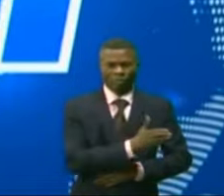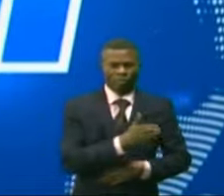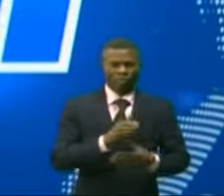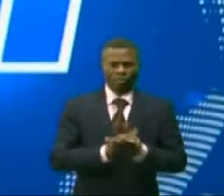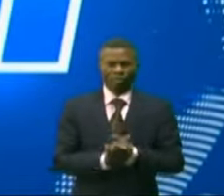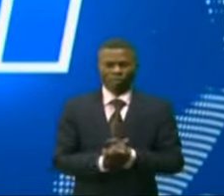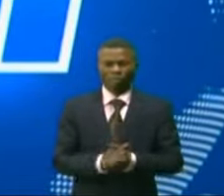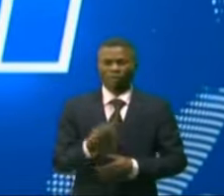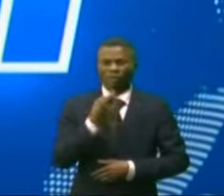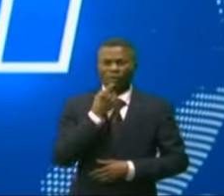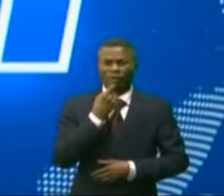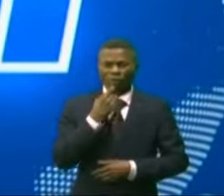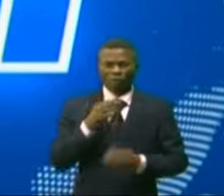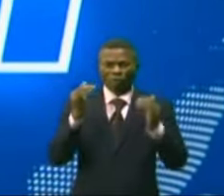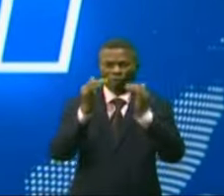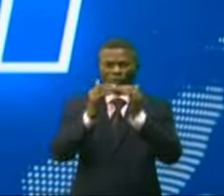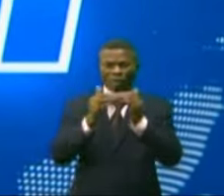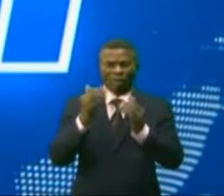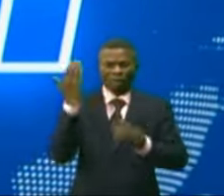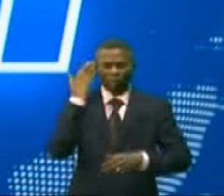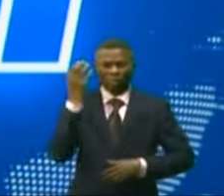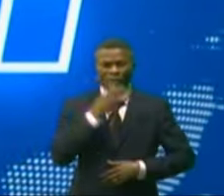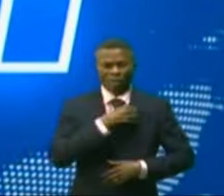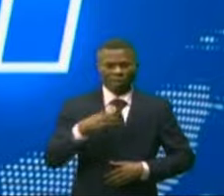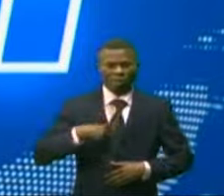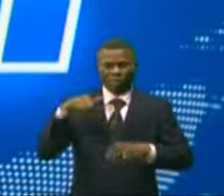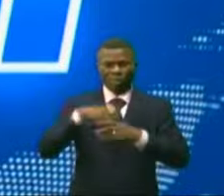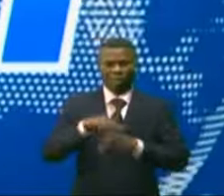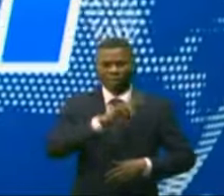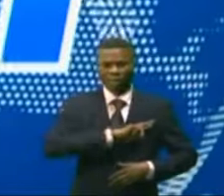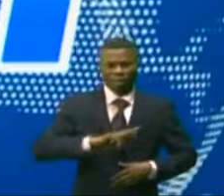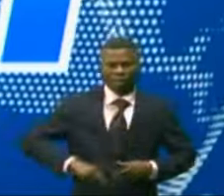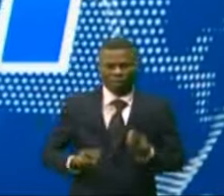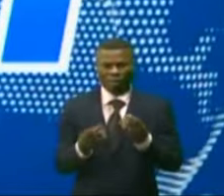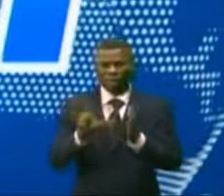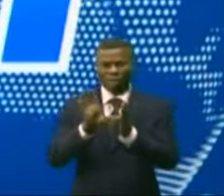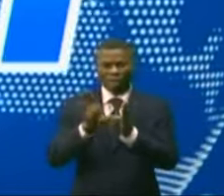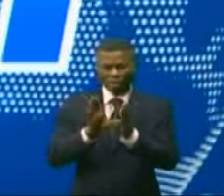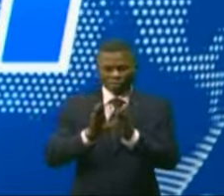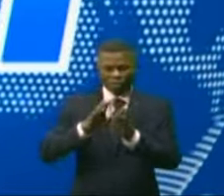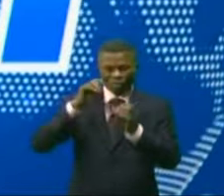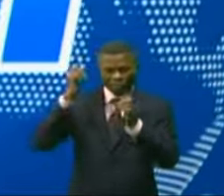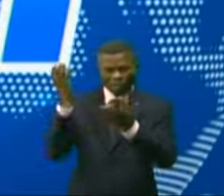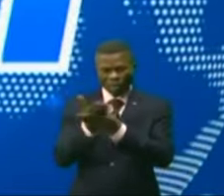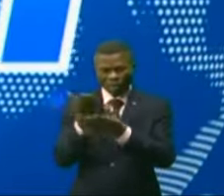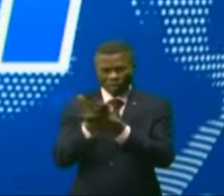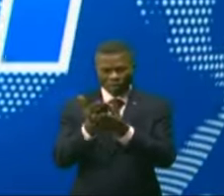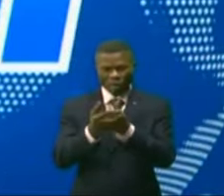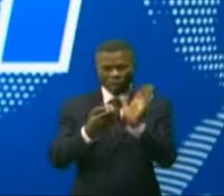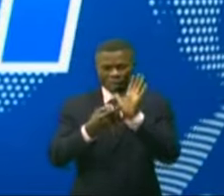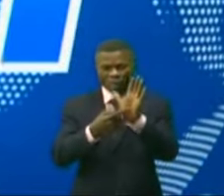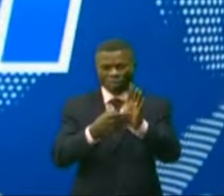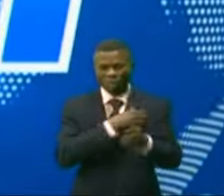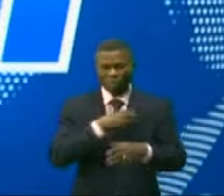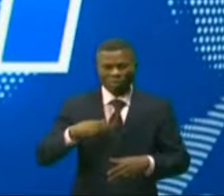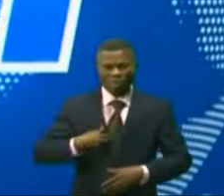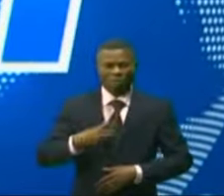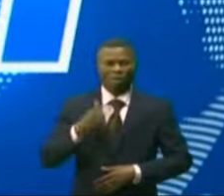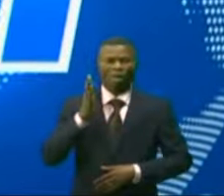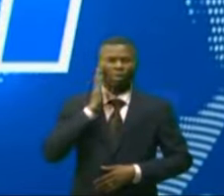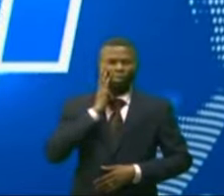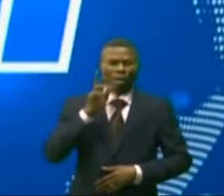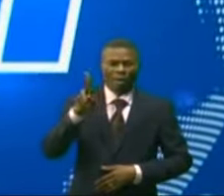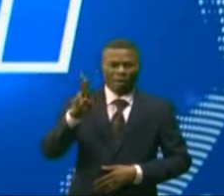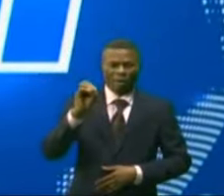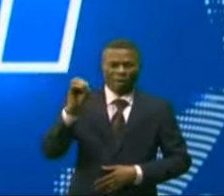L'histoire de la parité en République démocratique du Congo, un film et documentaire chronologique réalisé par Marie-Rose Tchité qui relate